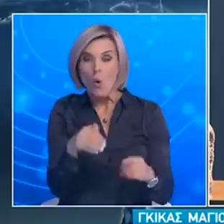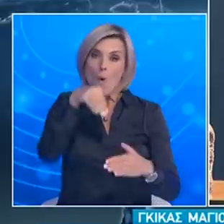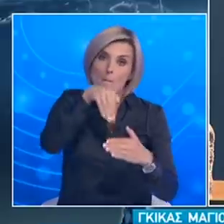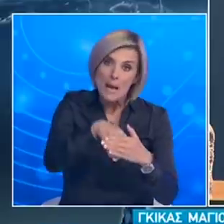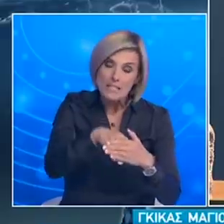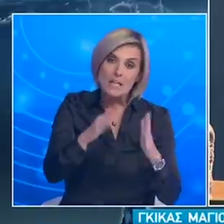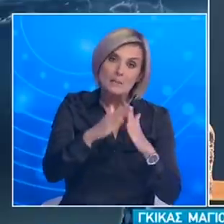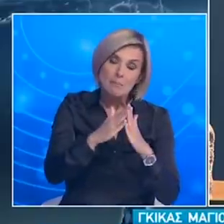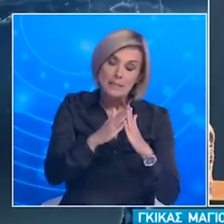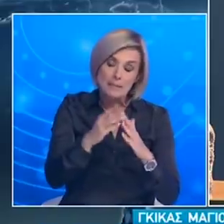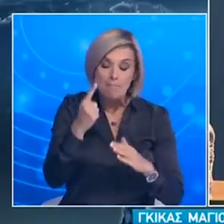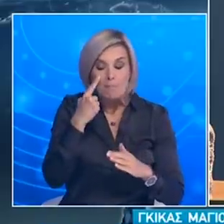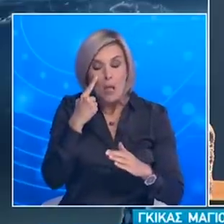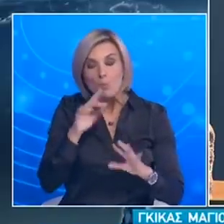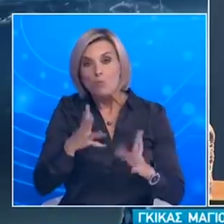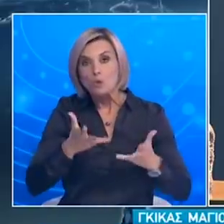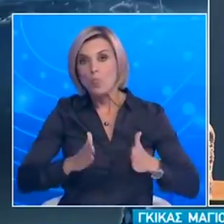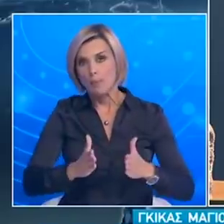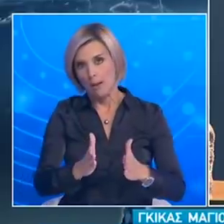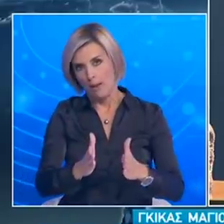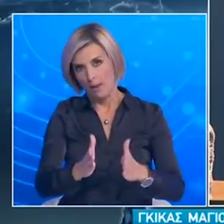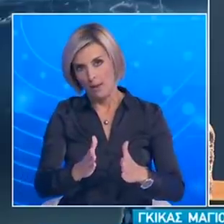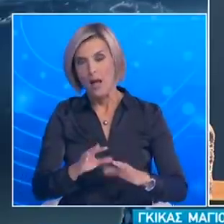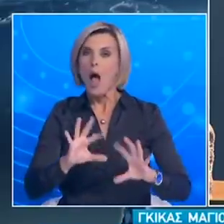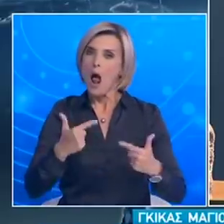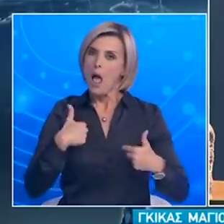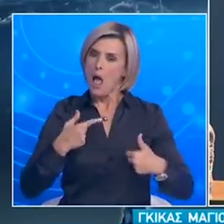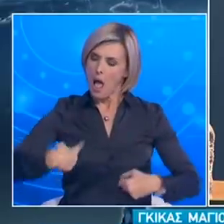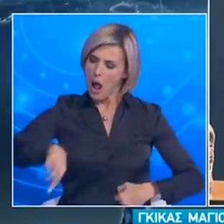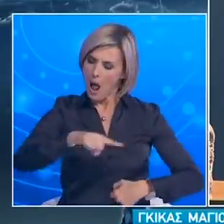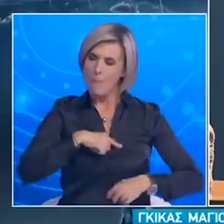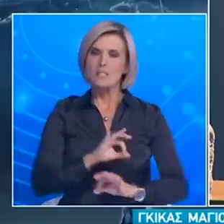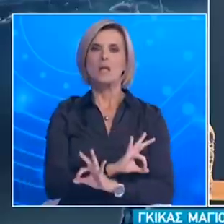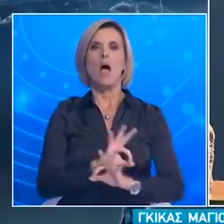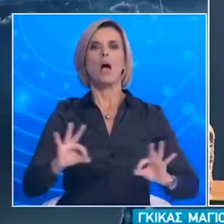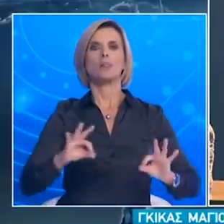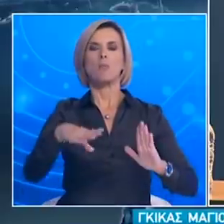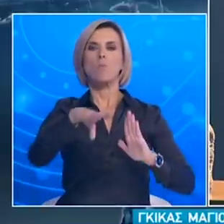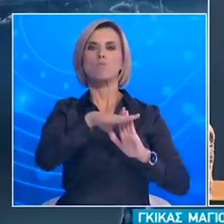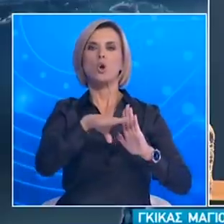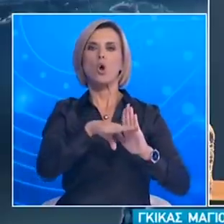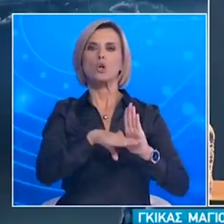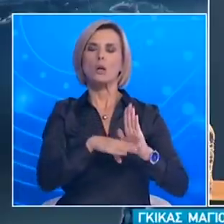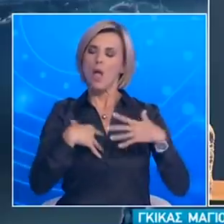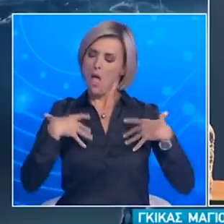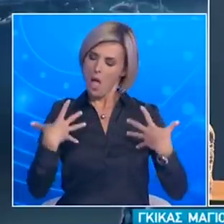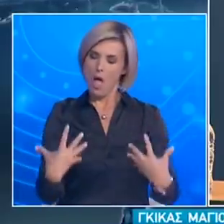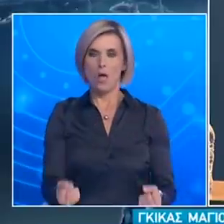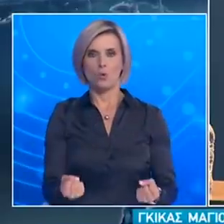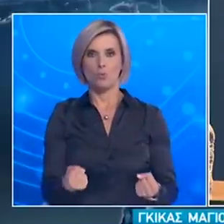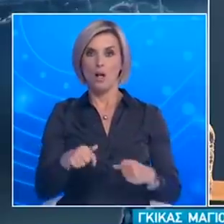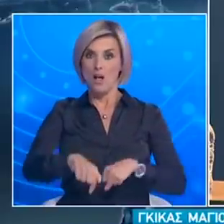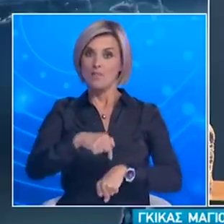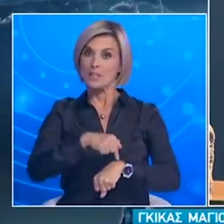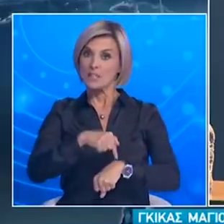Αλλά δεν νομίζω ότι θα δημιουργήσει με τον προγραμματισμό που υπάρχει Και με τα επιδημιολογικά μοντέλα που προβλέπονται αυτή τη